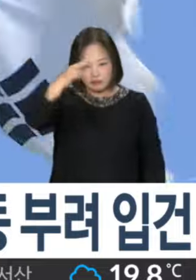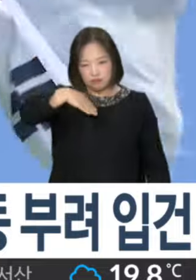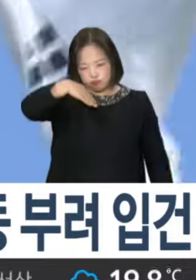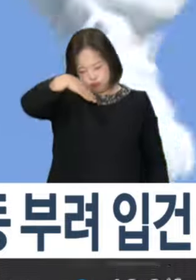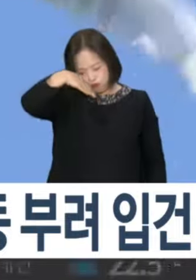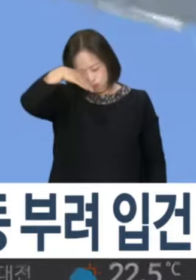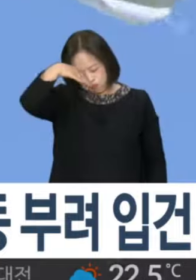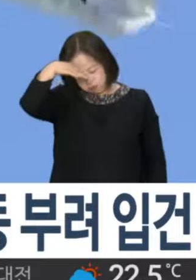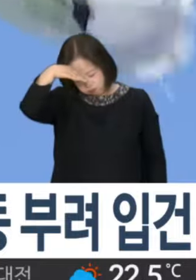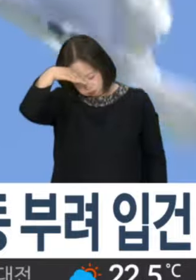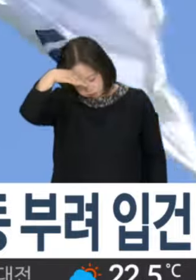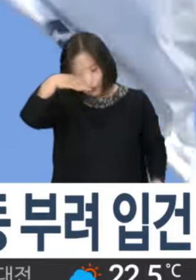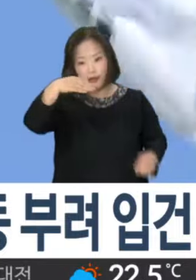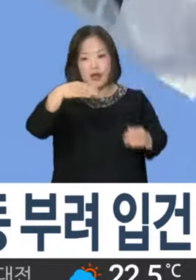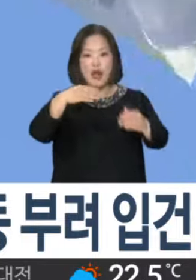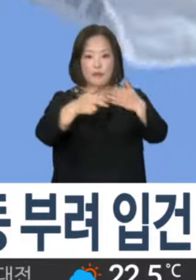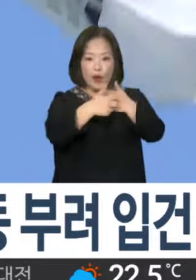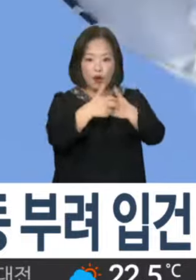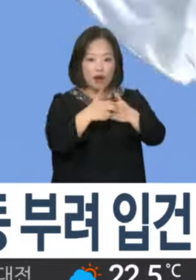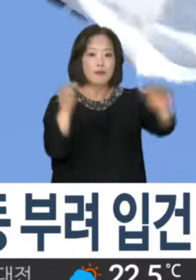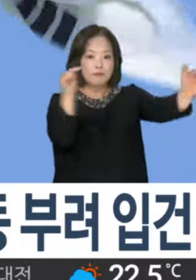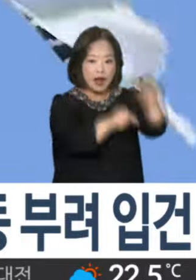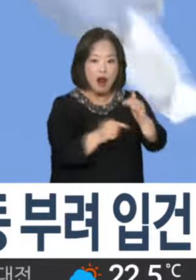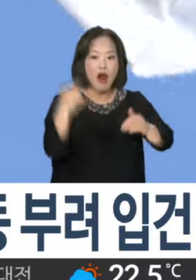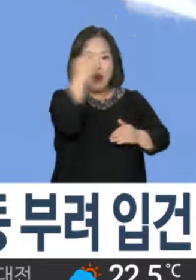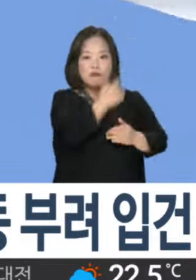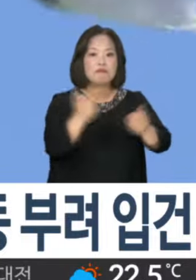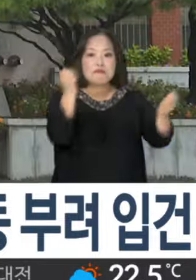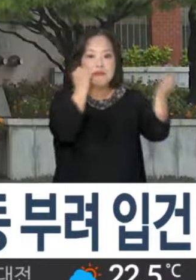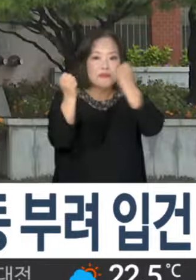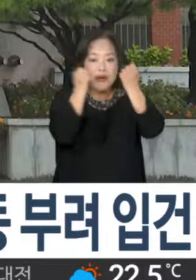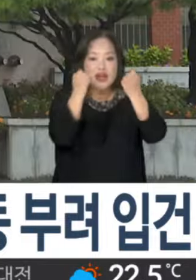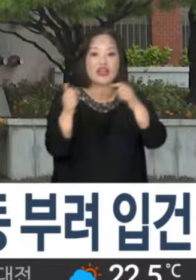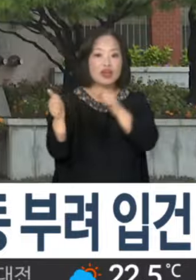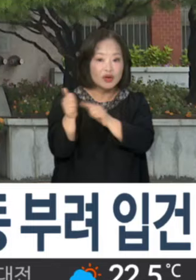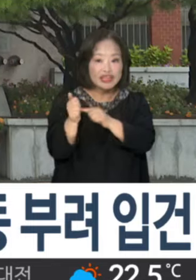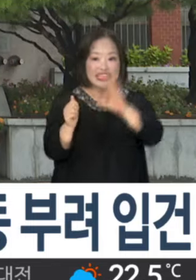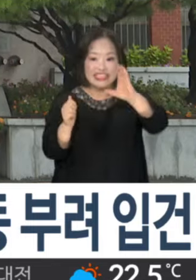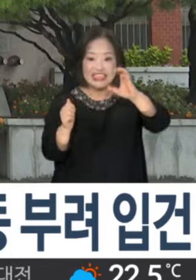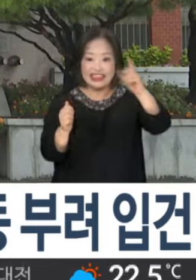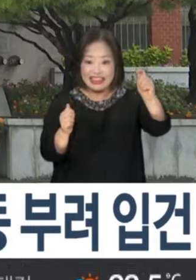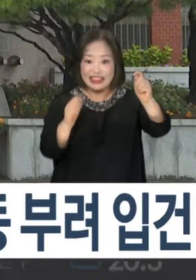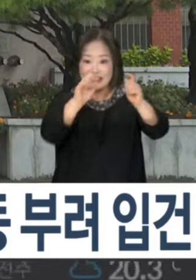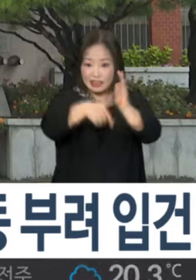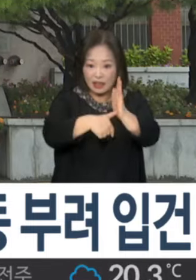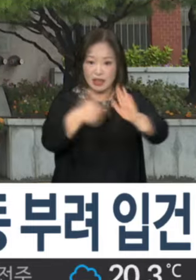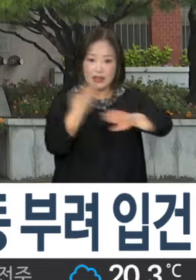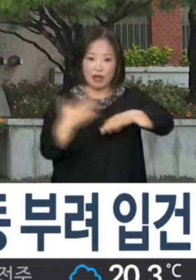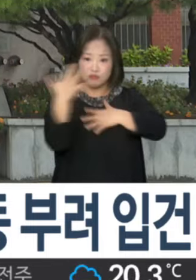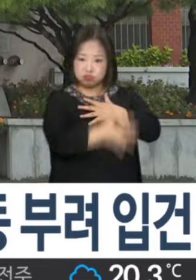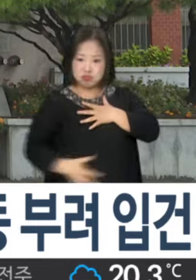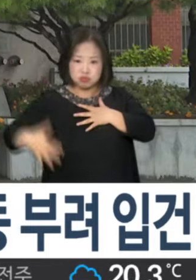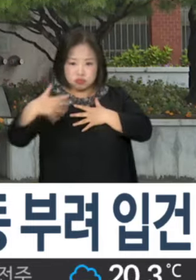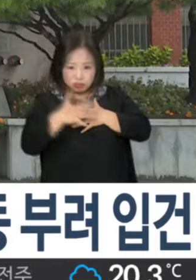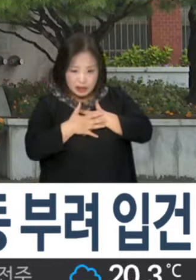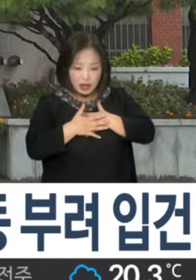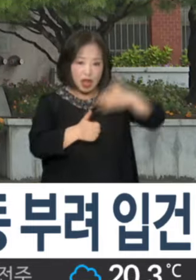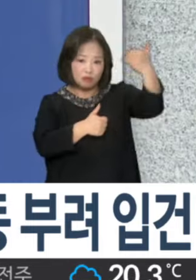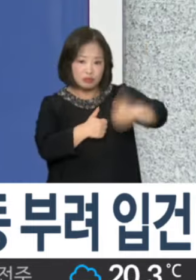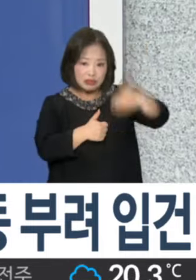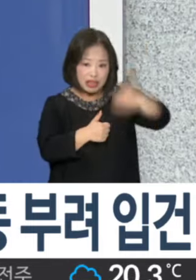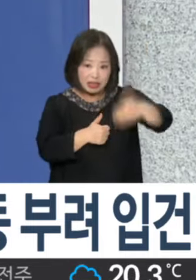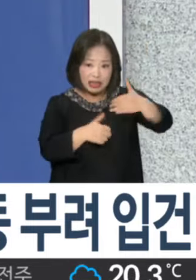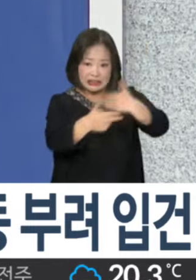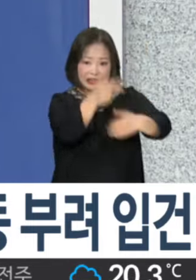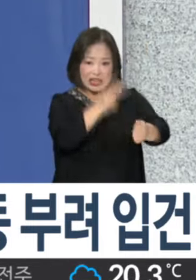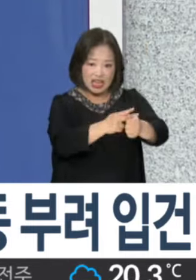한 병원 응급실을 찾았습니다. 얼굴 등을 다친 A 경사는 CT 촬영 과정에서 다른 신체 부위 촬영도 요청하는 의료진에게